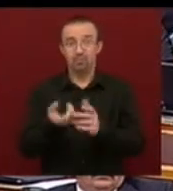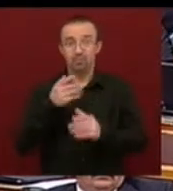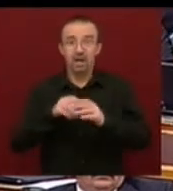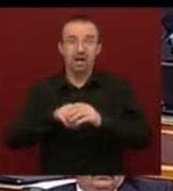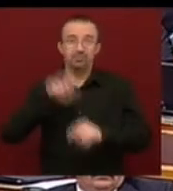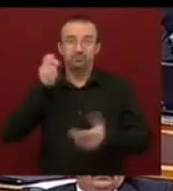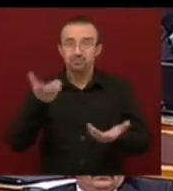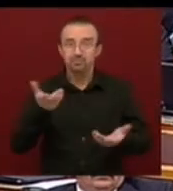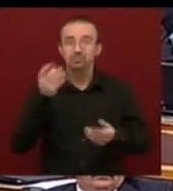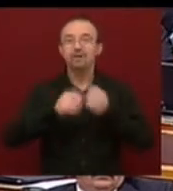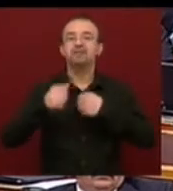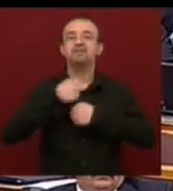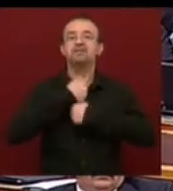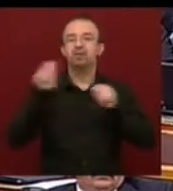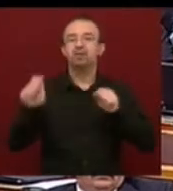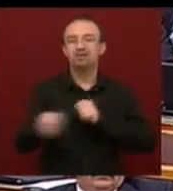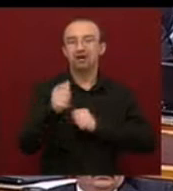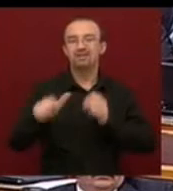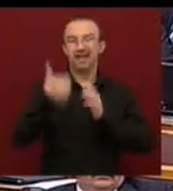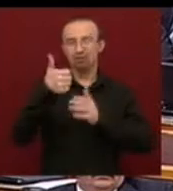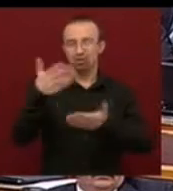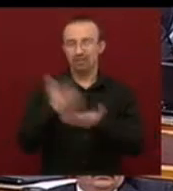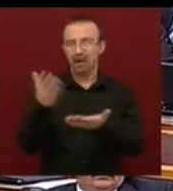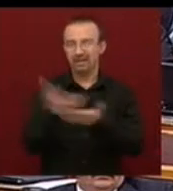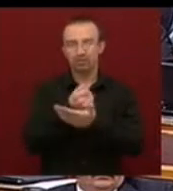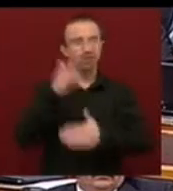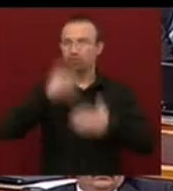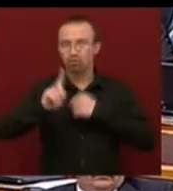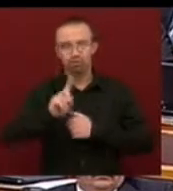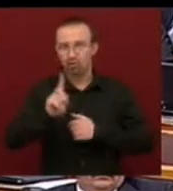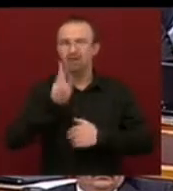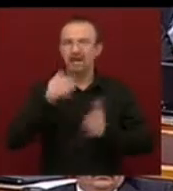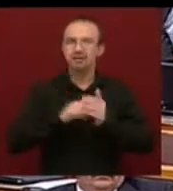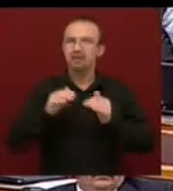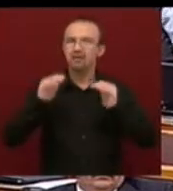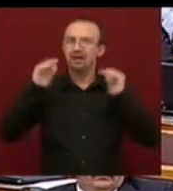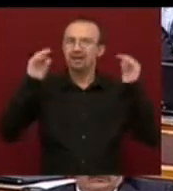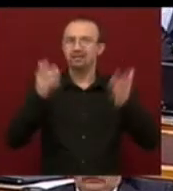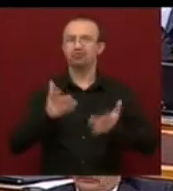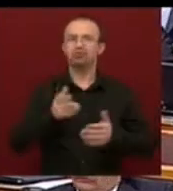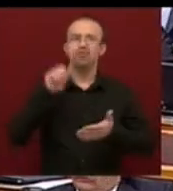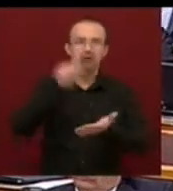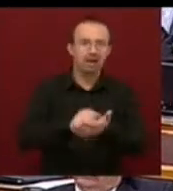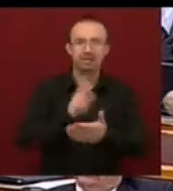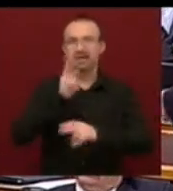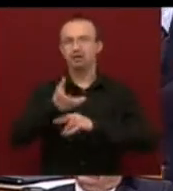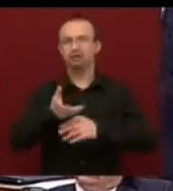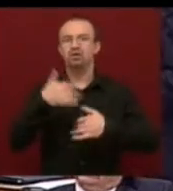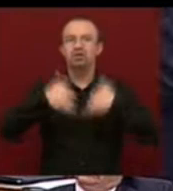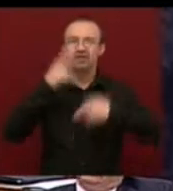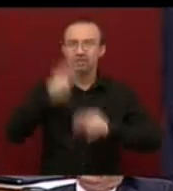valóban megnyertünk a szabadságharc első csatáját, de ez nem az utolsó, kell hozzá növekedés, kell hozzá beruházás, kell hozzá